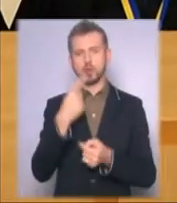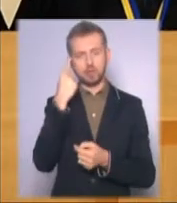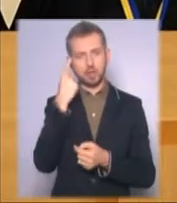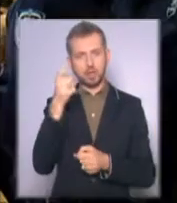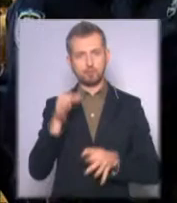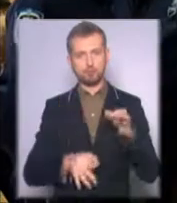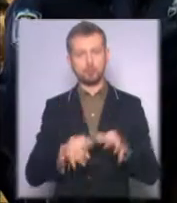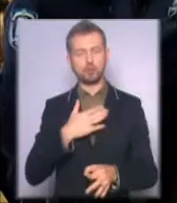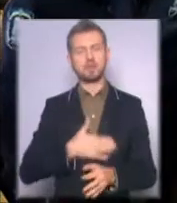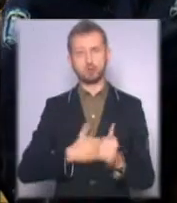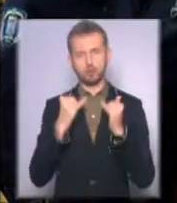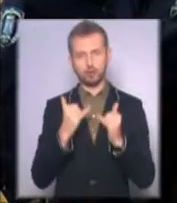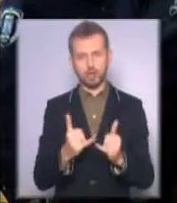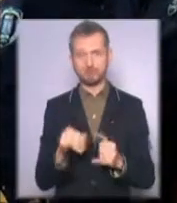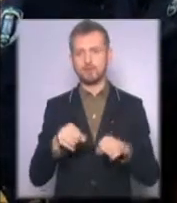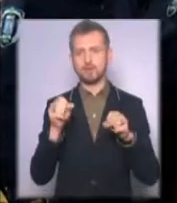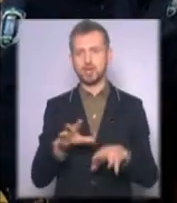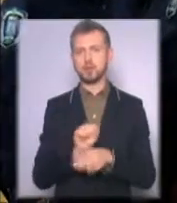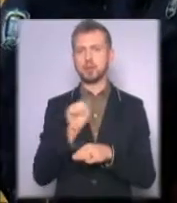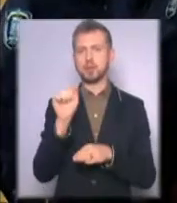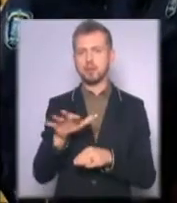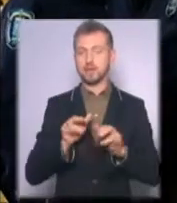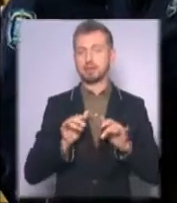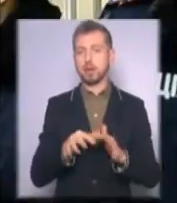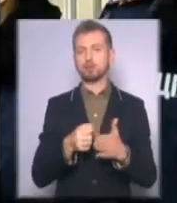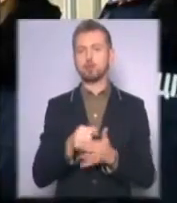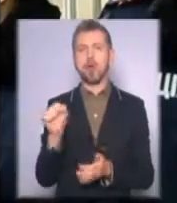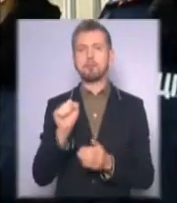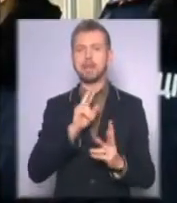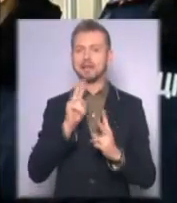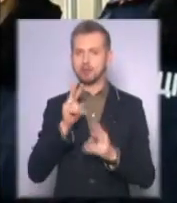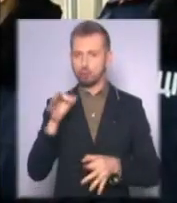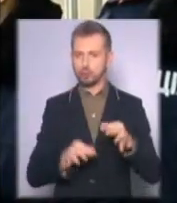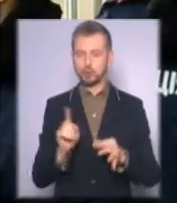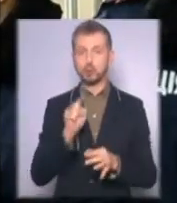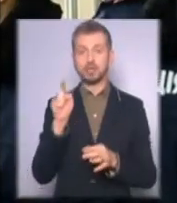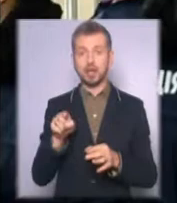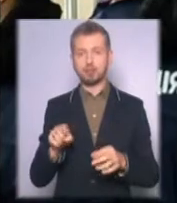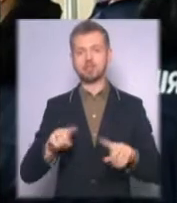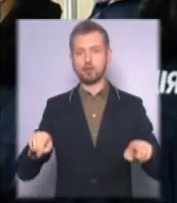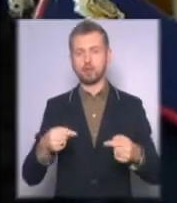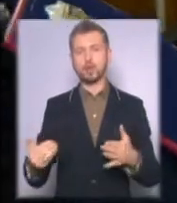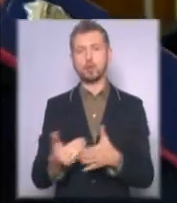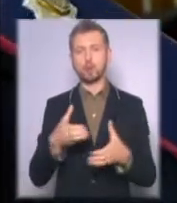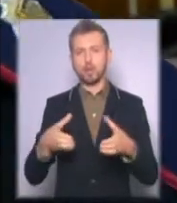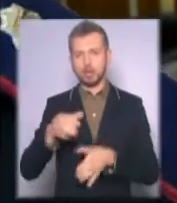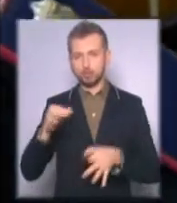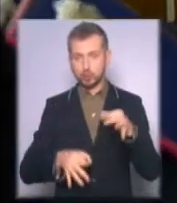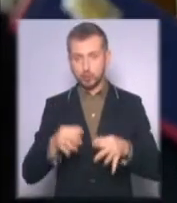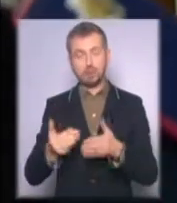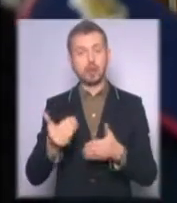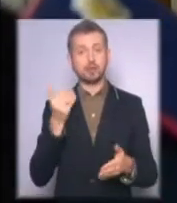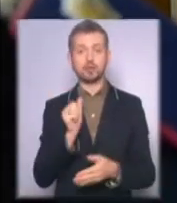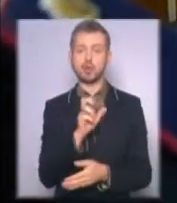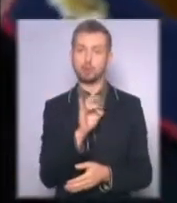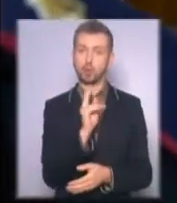задовольнив і вирішив направити провадження до апеляційного суду, аби там сформували нову колегію суддів. Нагадаємо, раніше Аброскіну